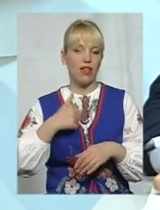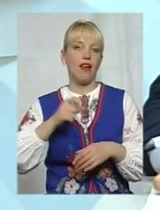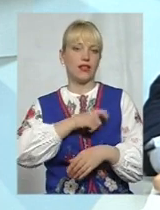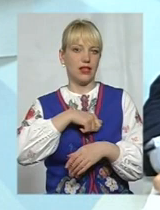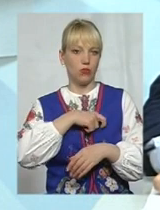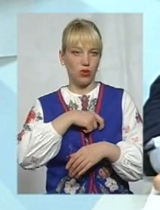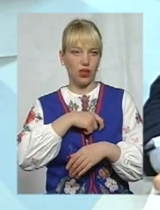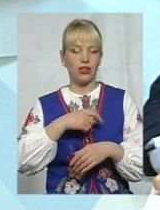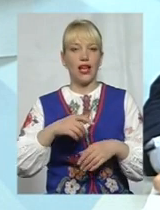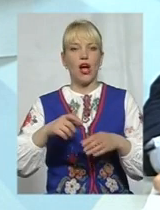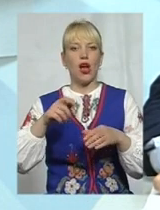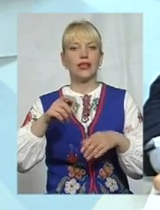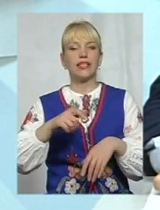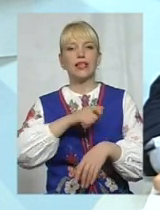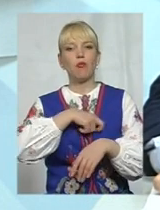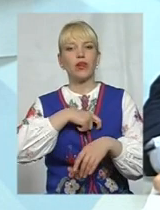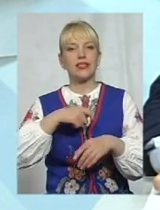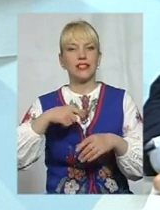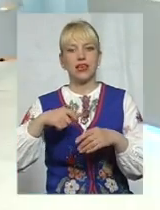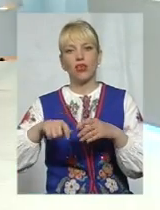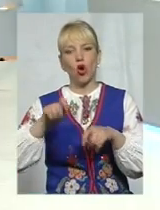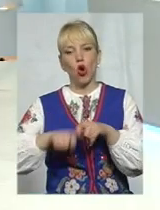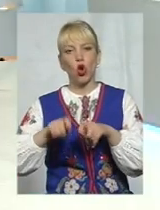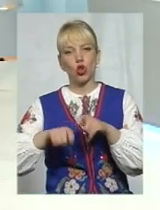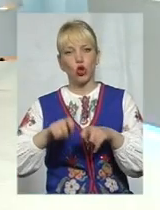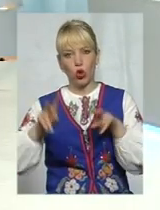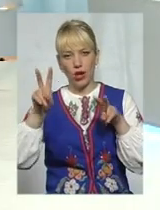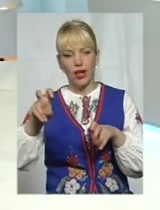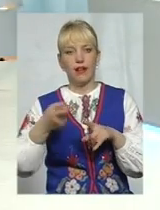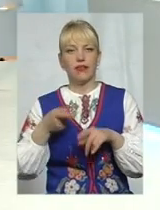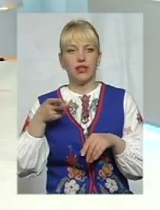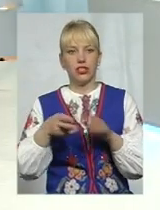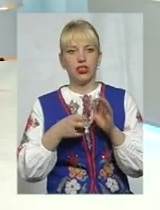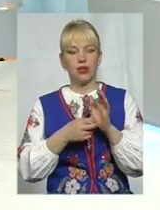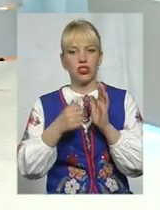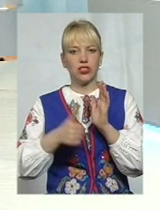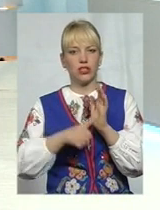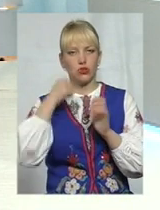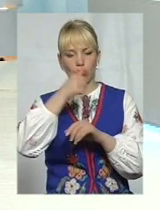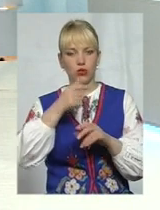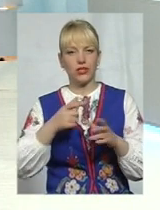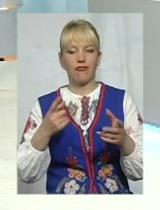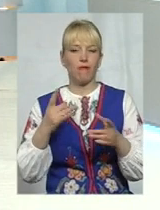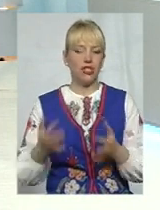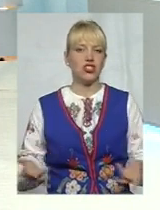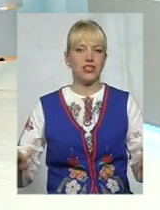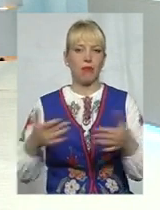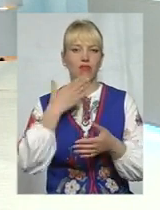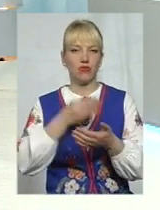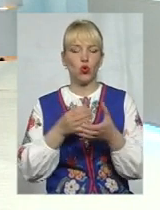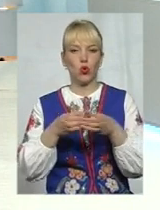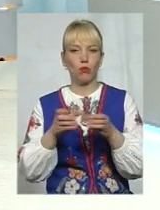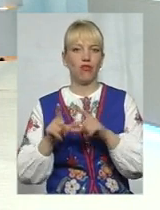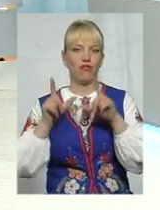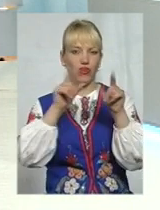групи Депутатський контроль, 27 січня 2017 року перший раз зібрав нашу групу, виїхали на аеропорт